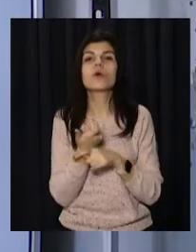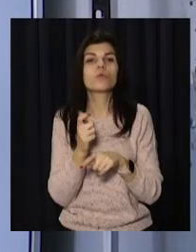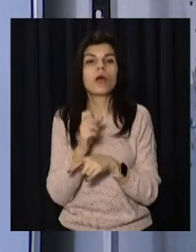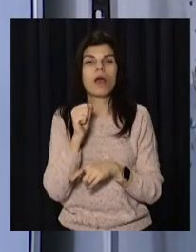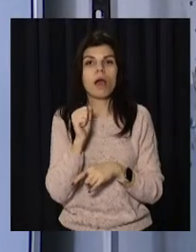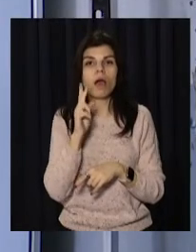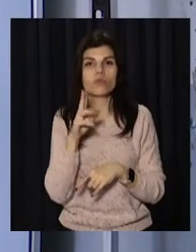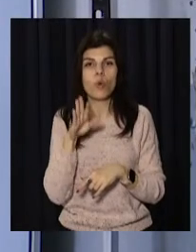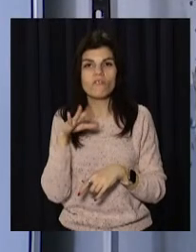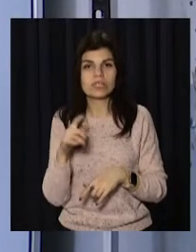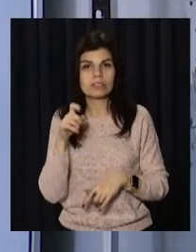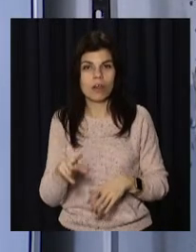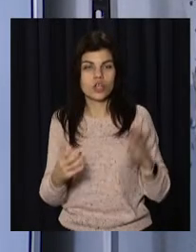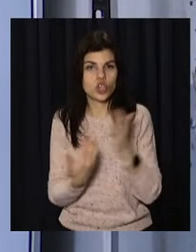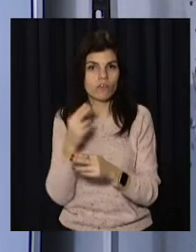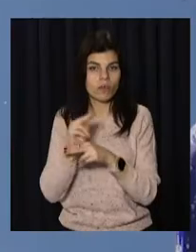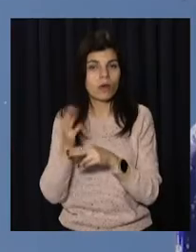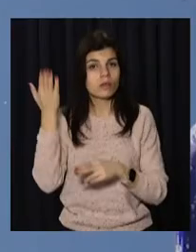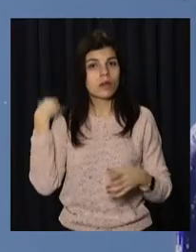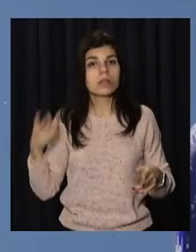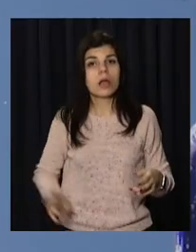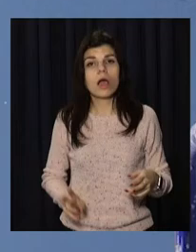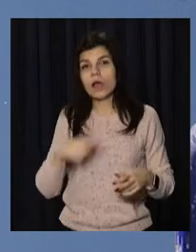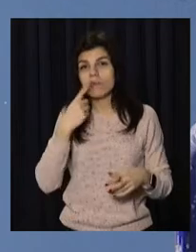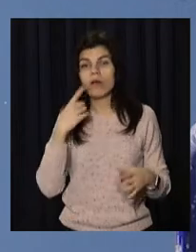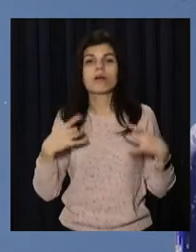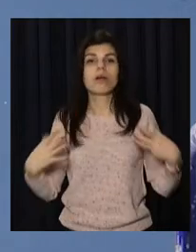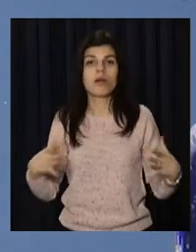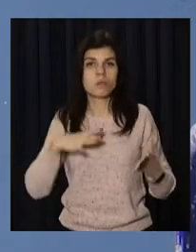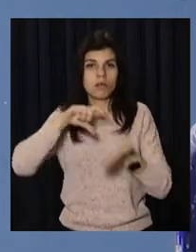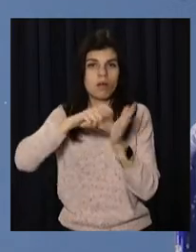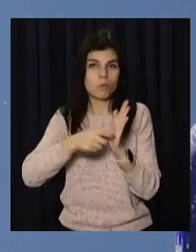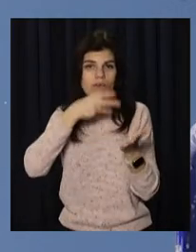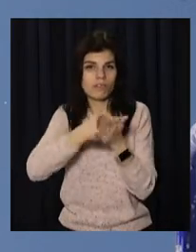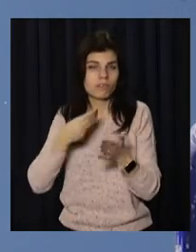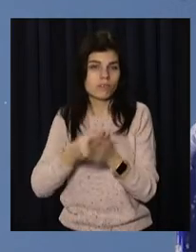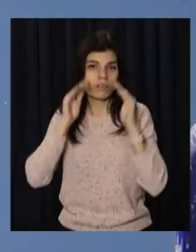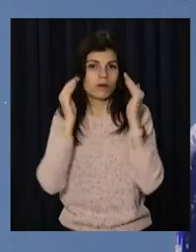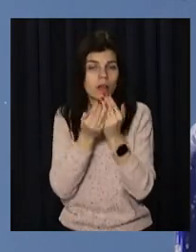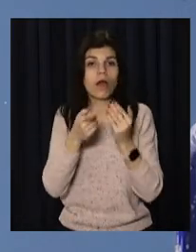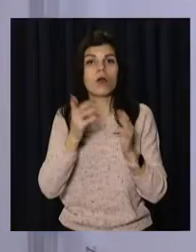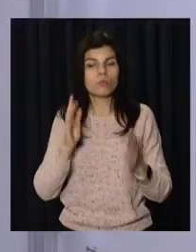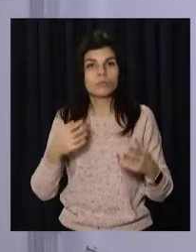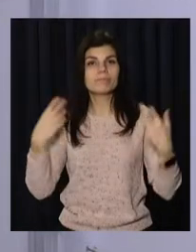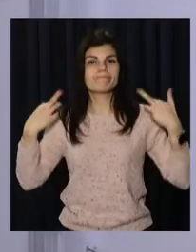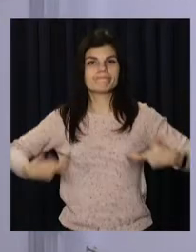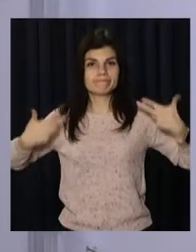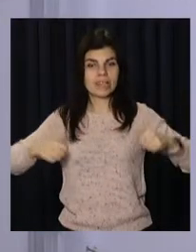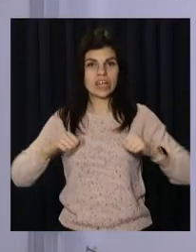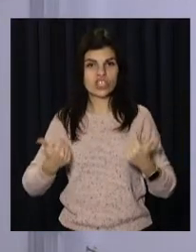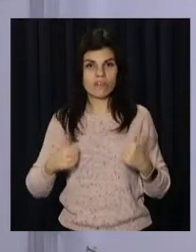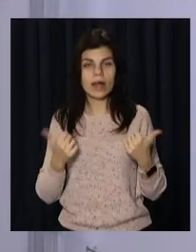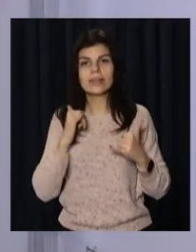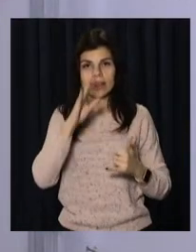актова зала, бо раніше, каже директор, свята проходили в кабінетах. Там також облаштують дві гримерки для хлопців та дівчат.